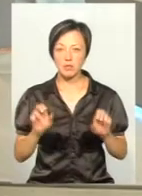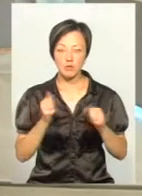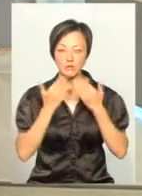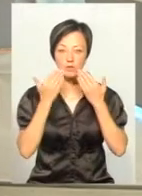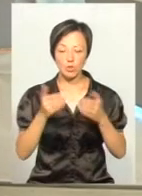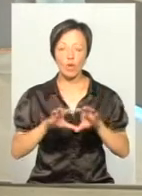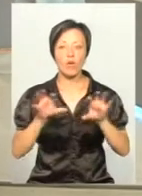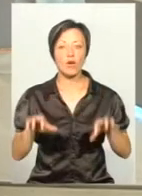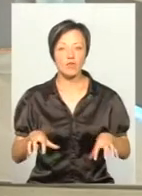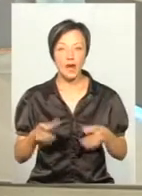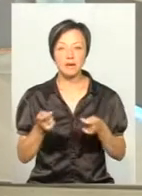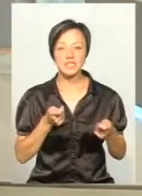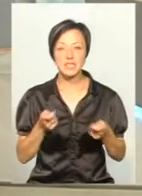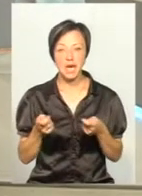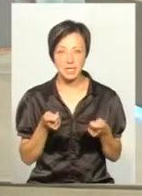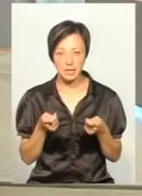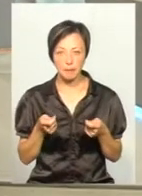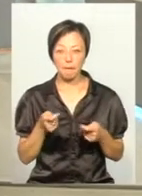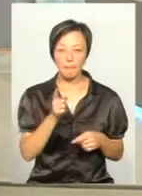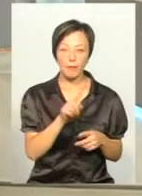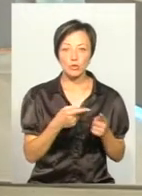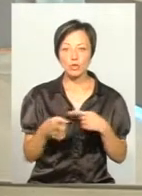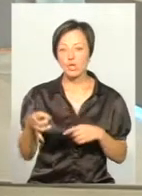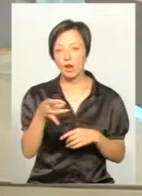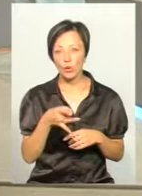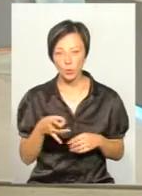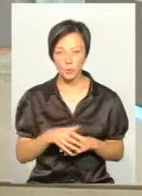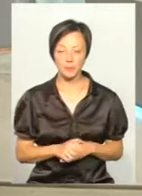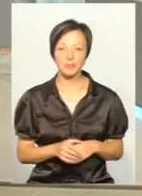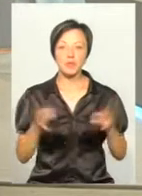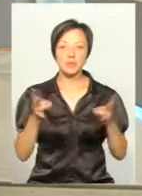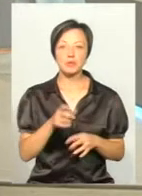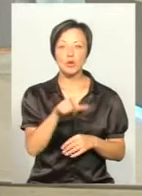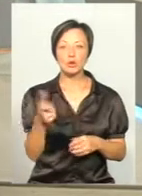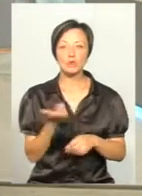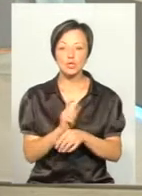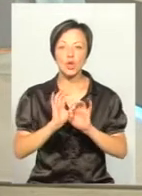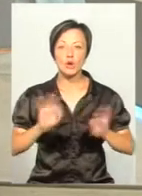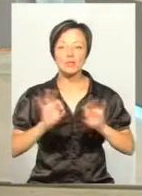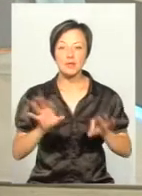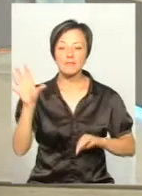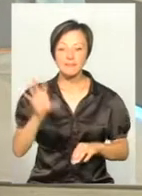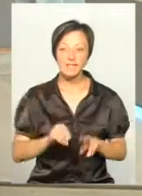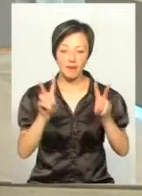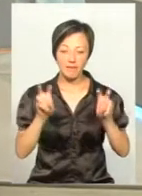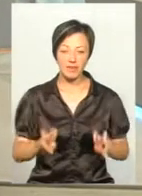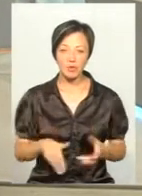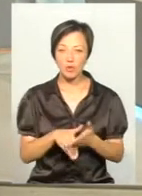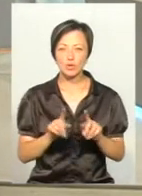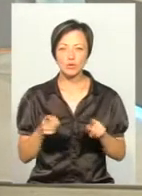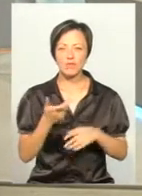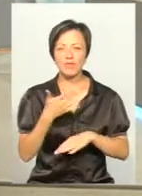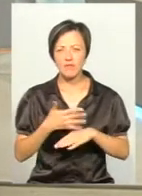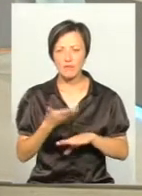звернутися до голови адміністрації того чи іншого району. Тобто, потрібно людям більше розказувати про всі види допомоги. Це дуже